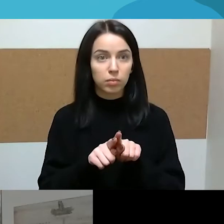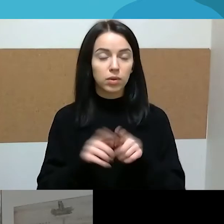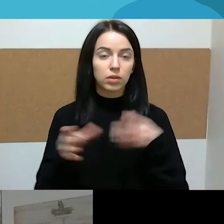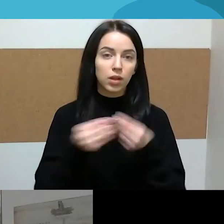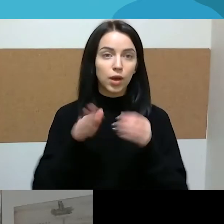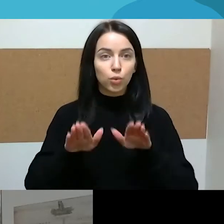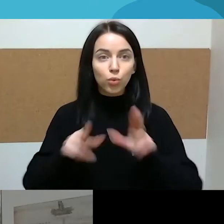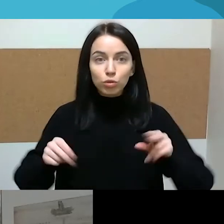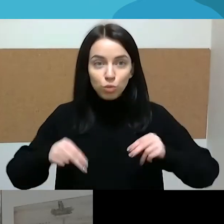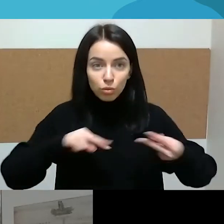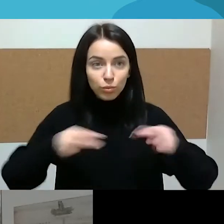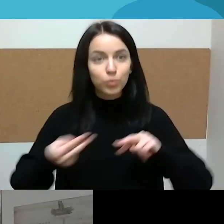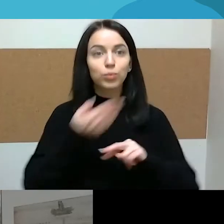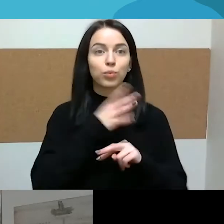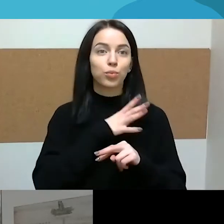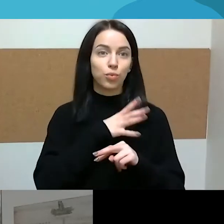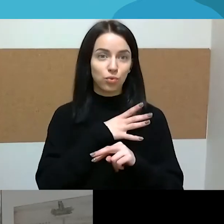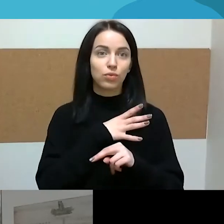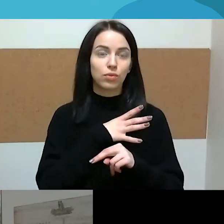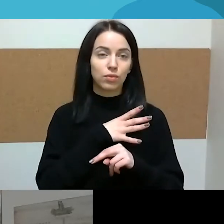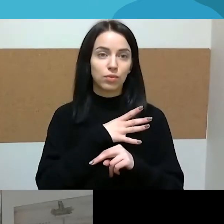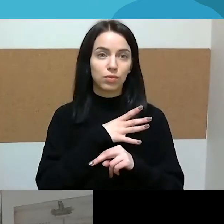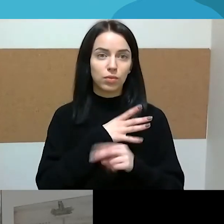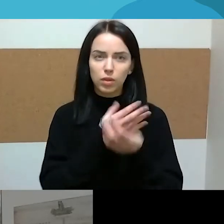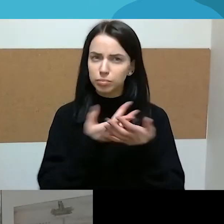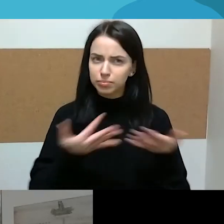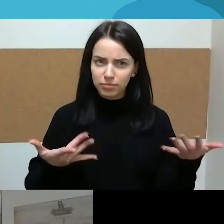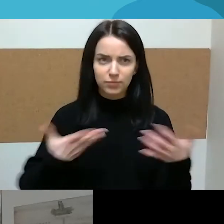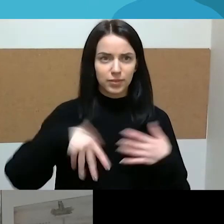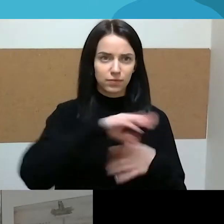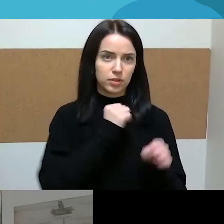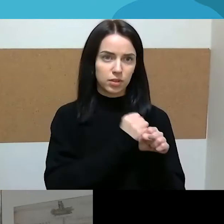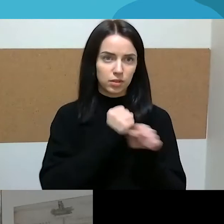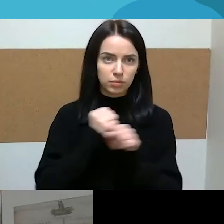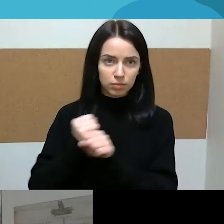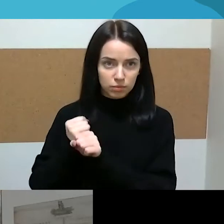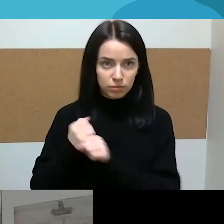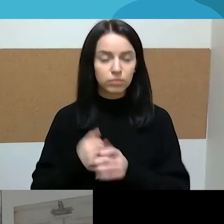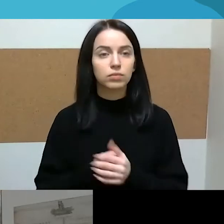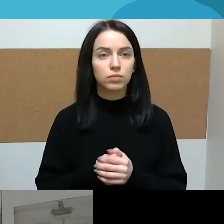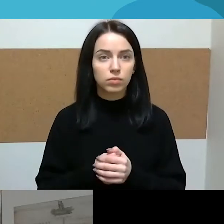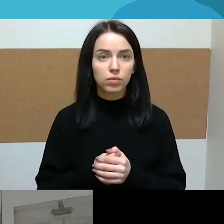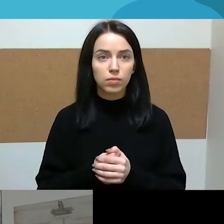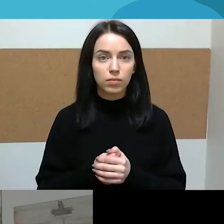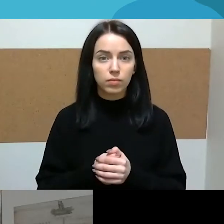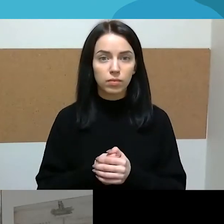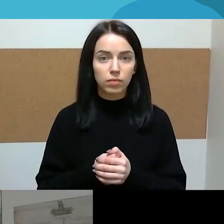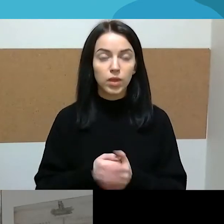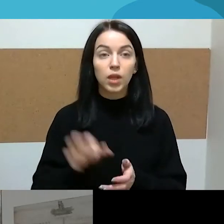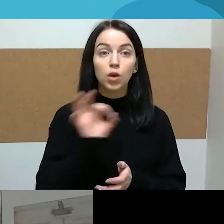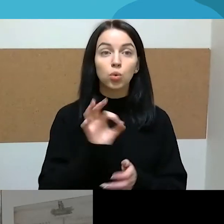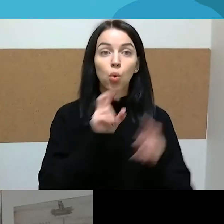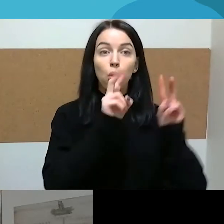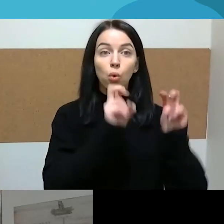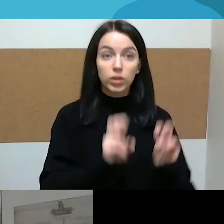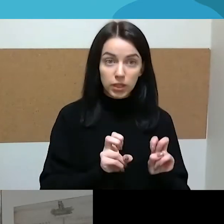sauskelinęs ir visą kitą darau. Dar gal apie tą tyrimą ir